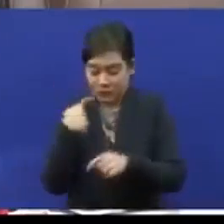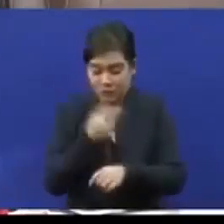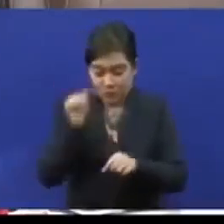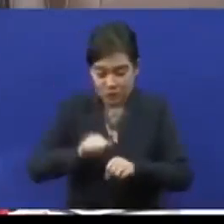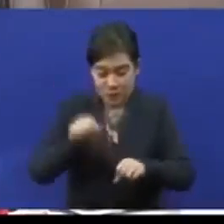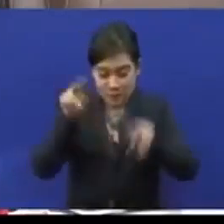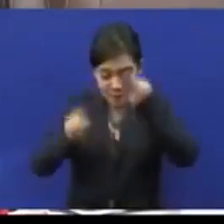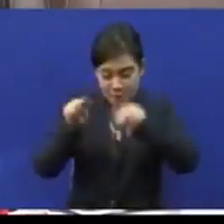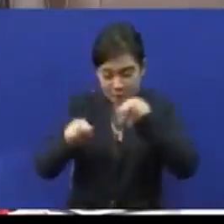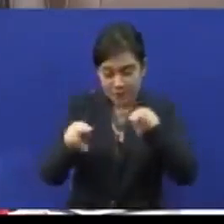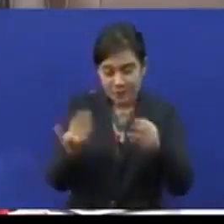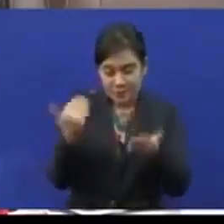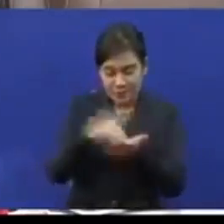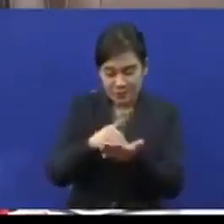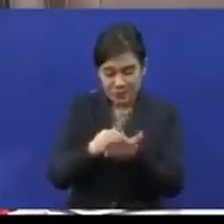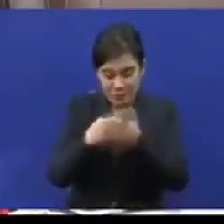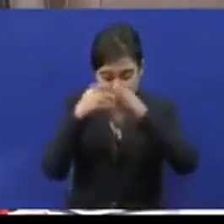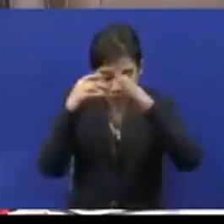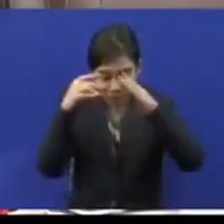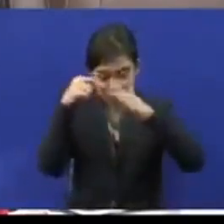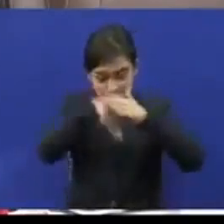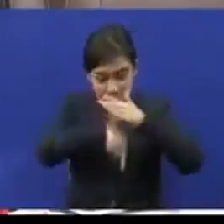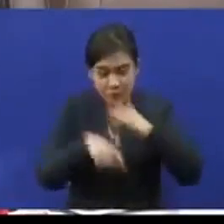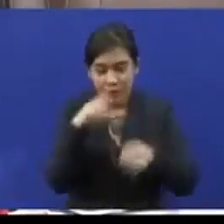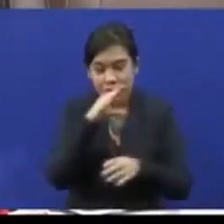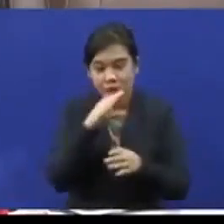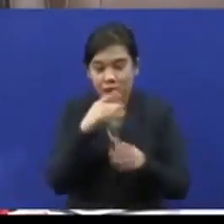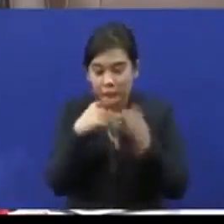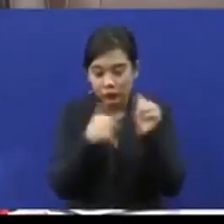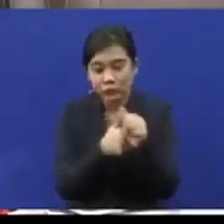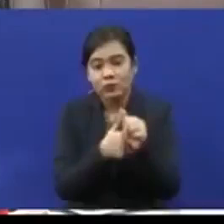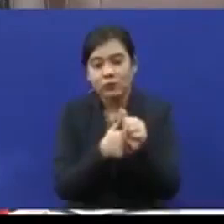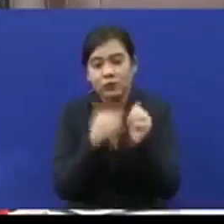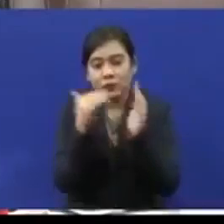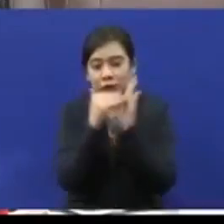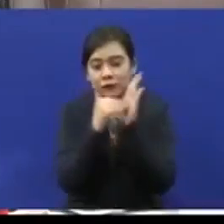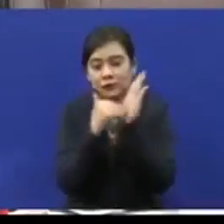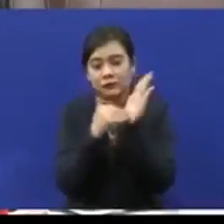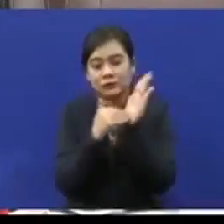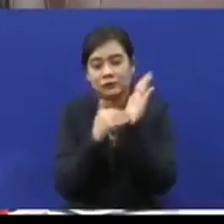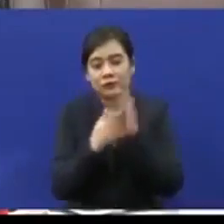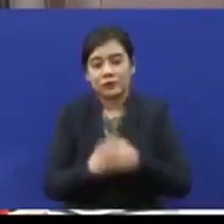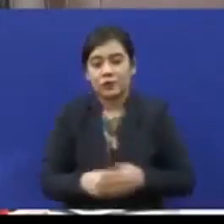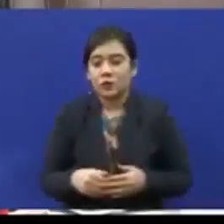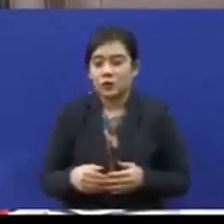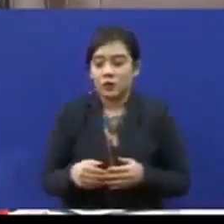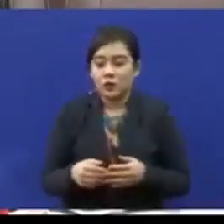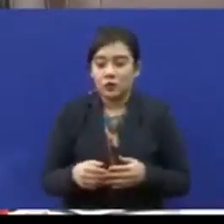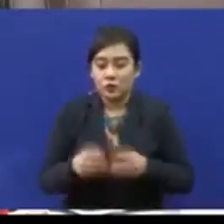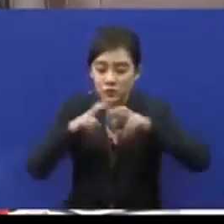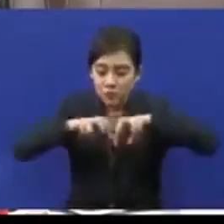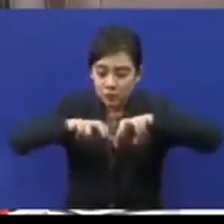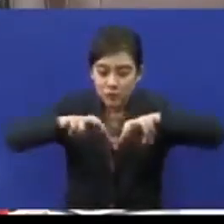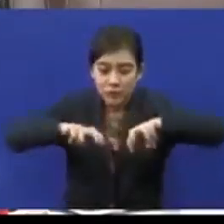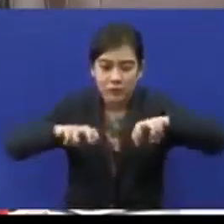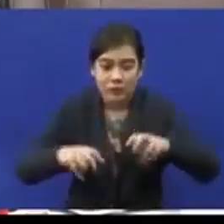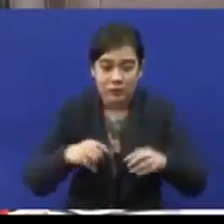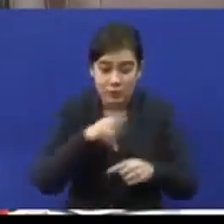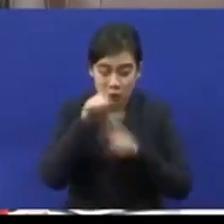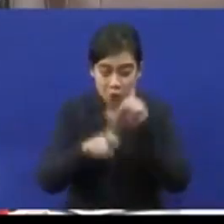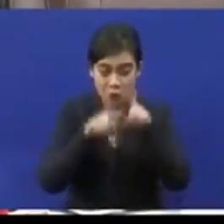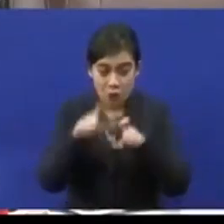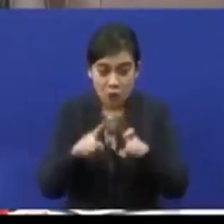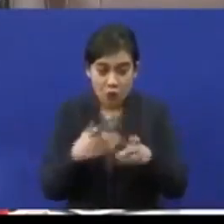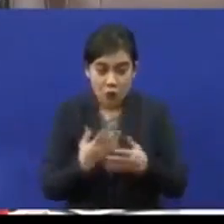lebih sistematik dan berdasarkan angka-angka dan fakta. Alih-alih yang berhormat sekalian, soalan selidik ini dibuat merangkumi soalan tentang